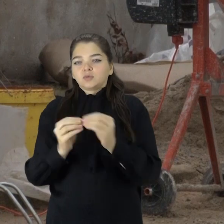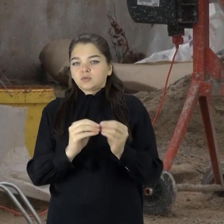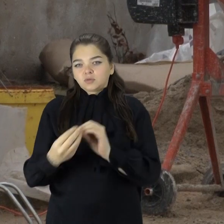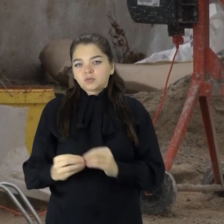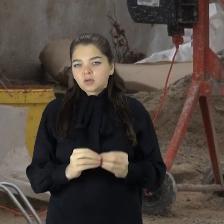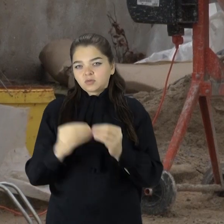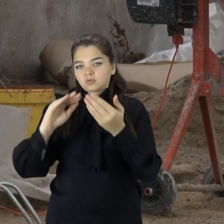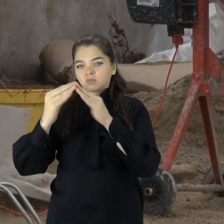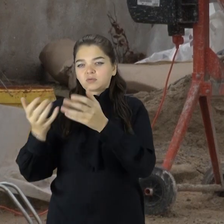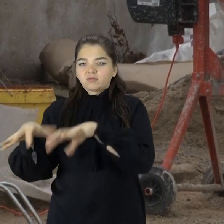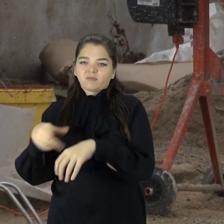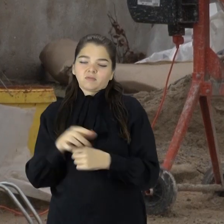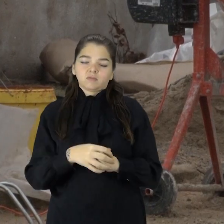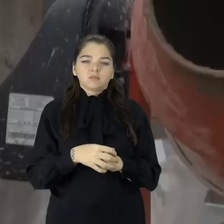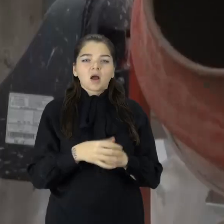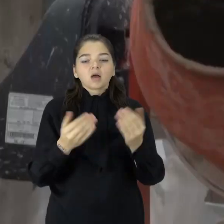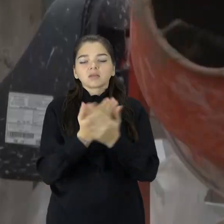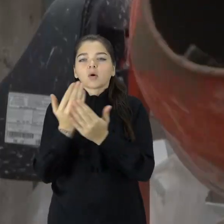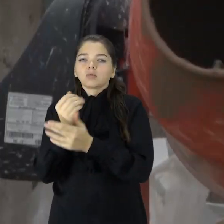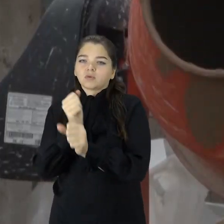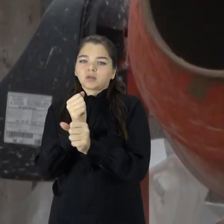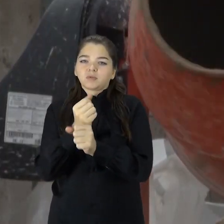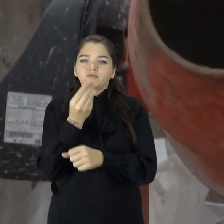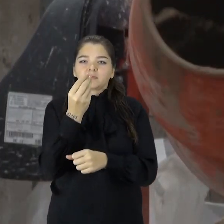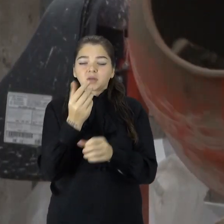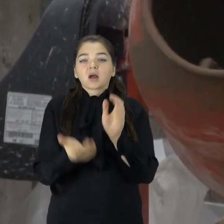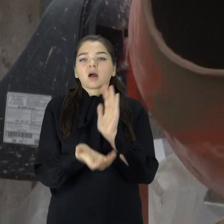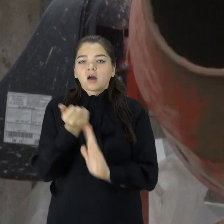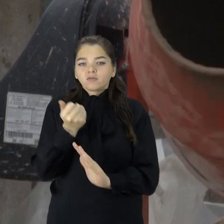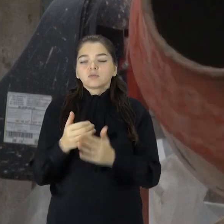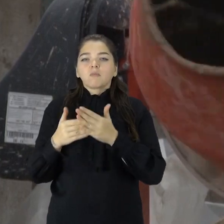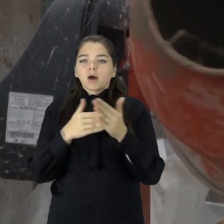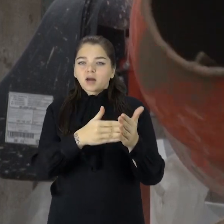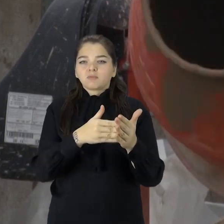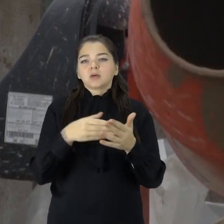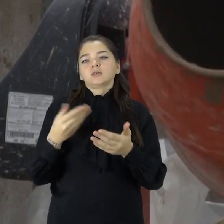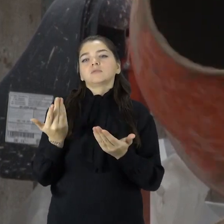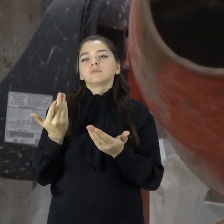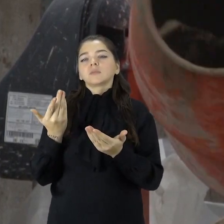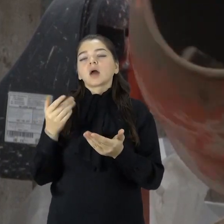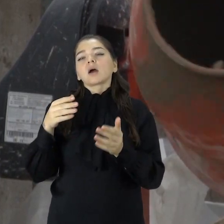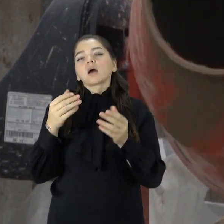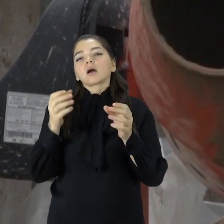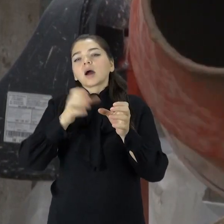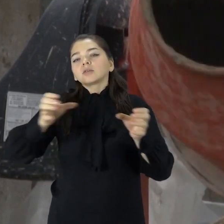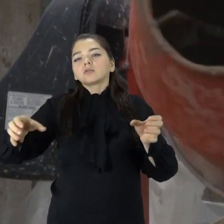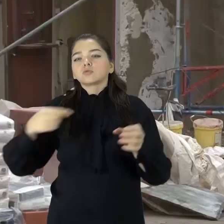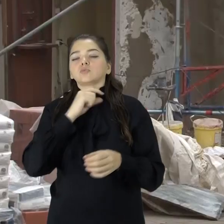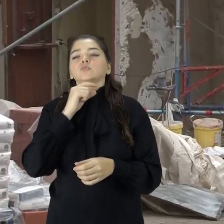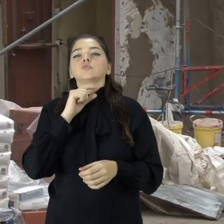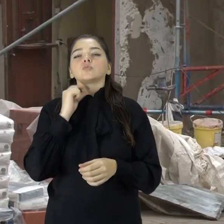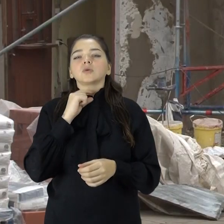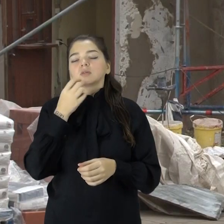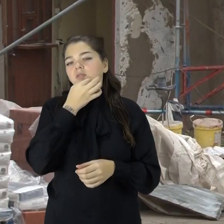atitikti reikalavimus. At naujinimo darbams finansavimas gautas gavos paramą iš investicinių fondų. Katedros Klebonas sako,